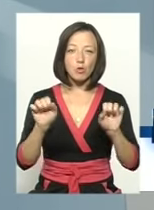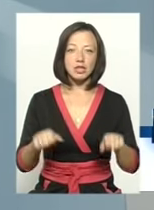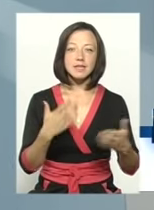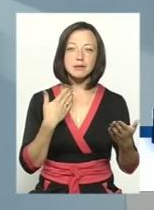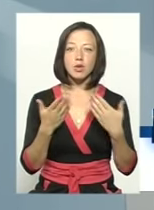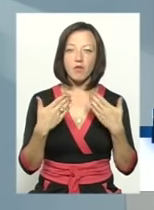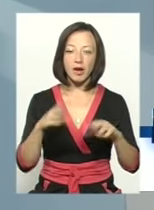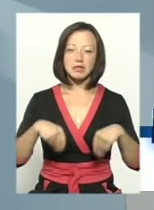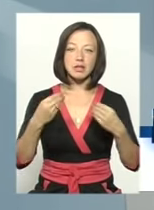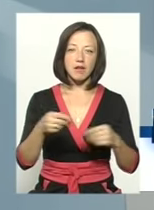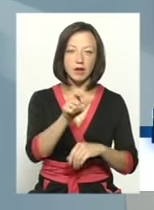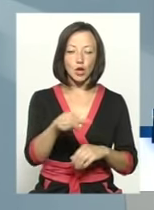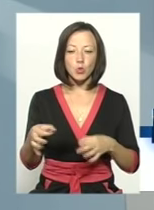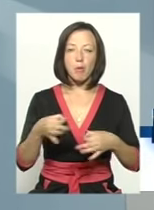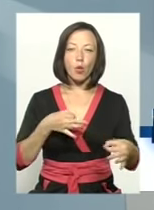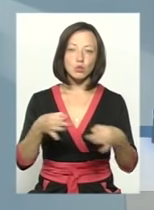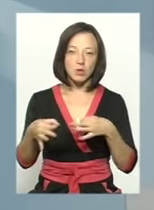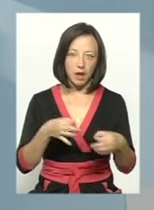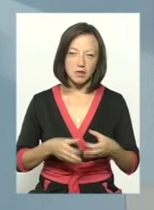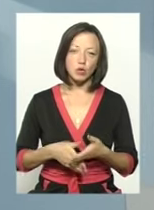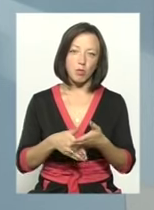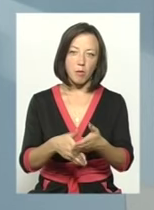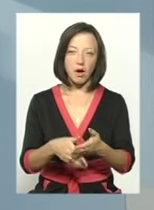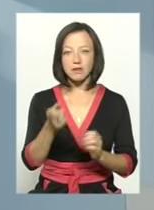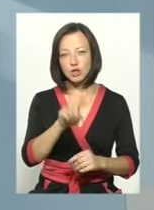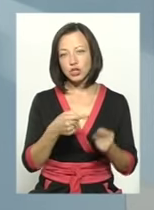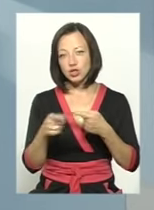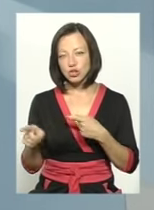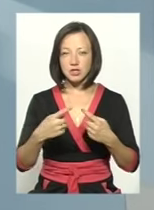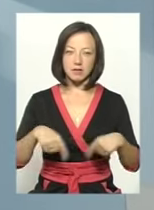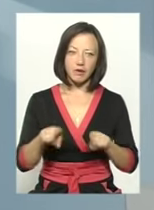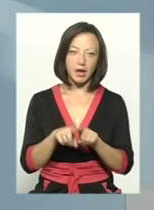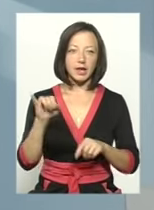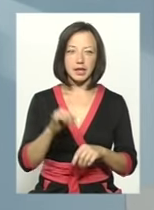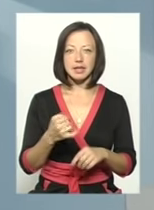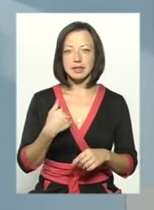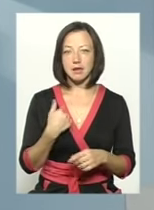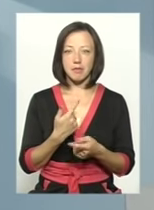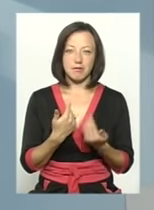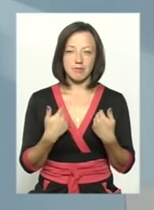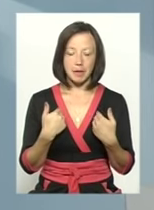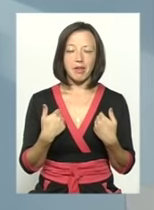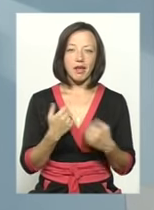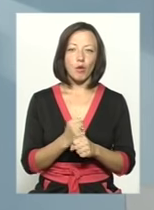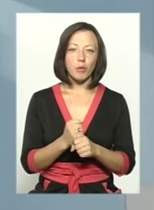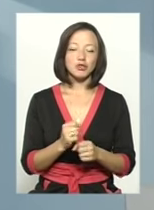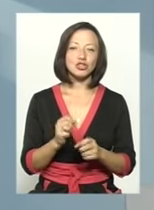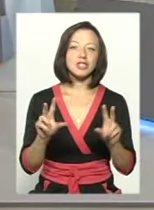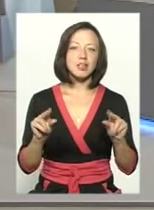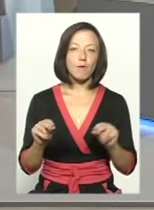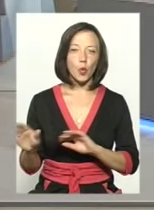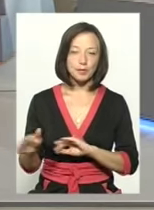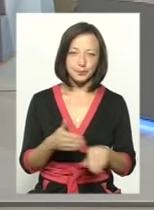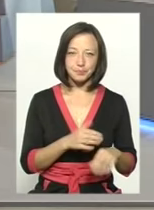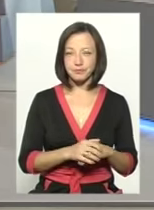спілкуватися, надавати людям консультації, допомагати їм в тій чи іншій сфері. І це мене робить щасливою. Керівні, скажи,